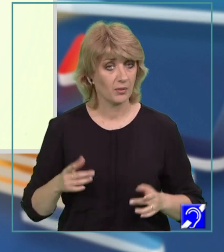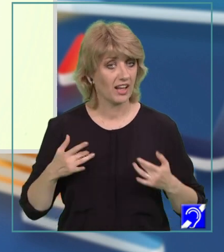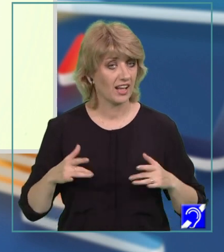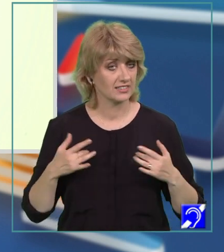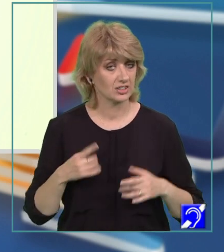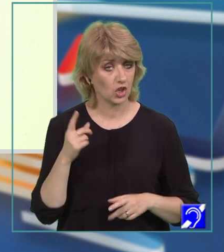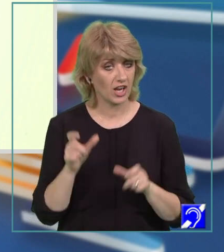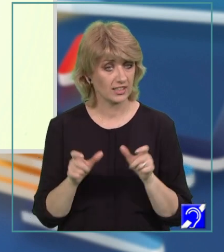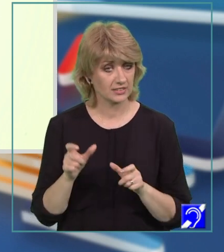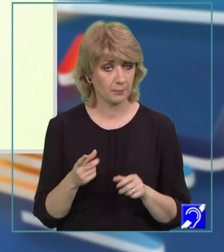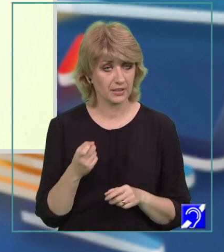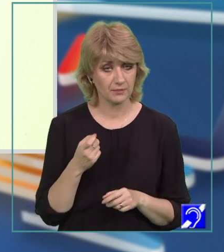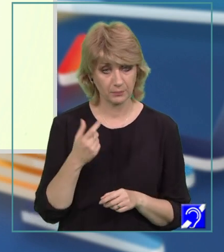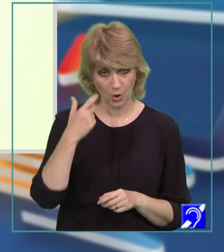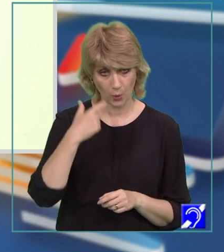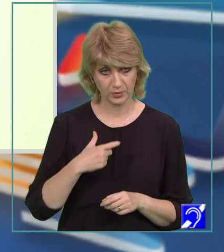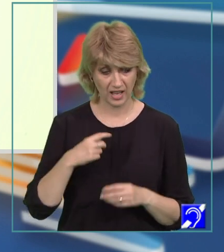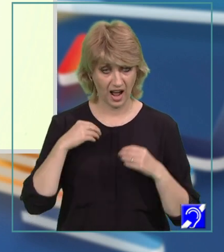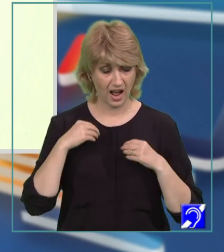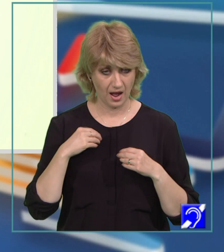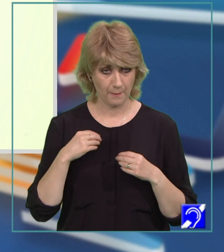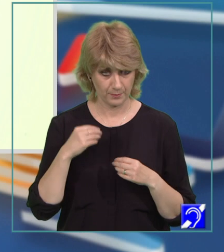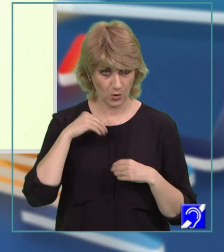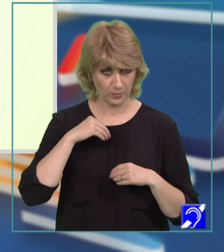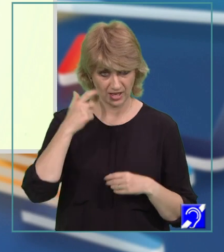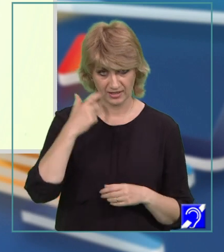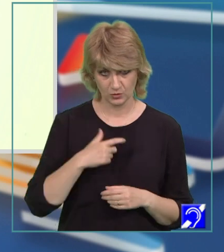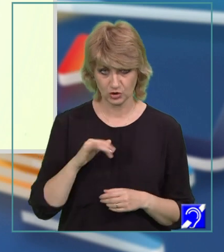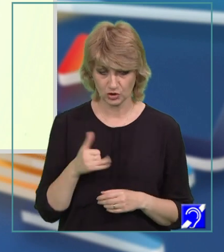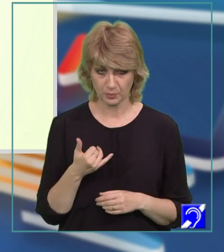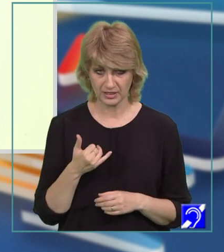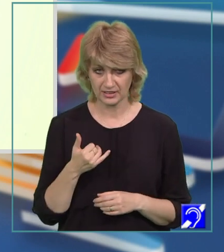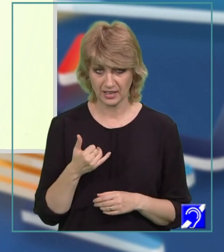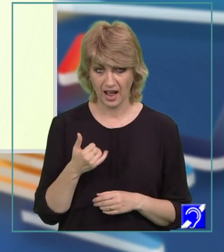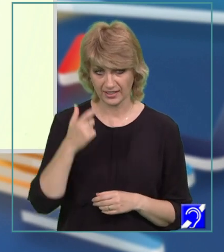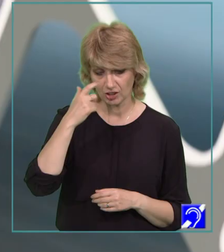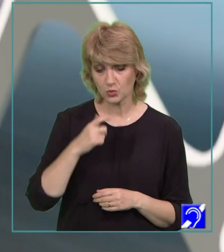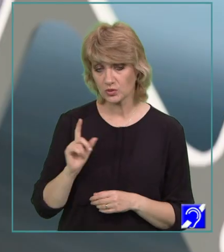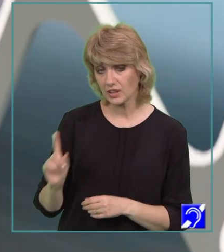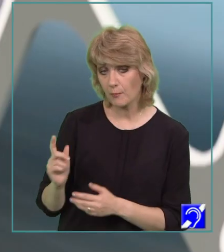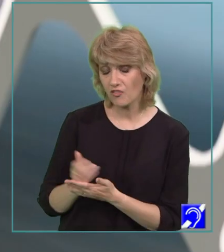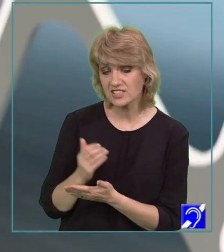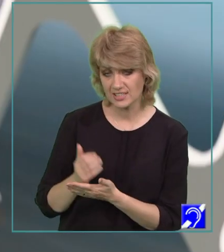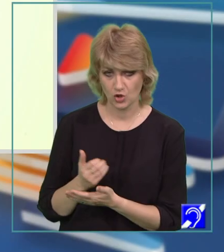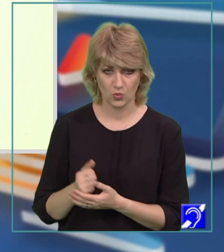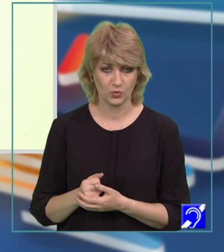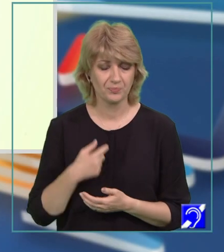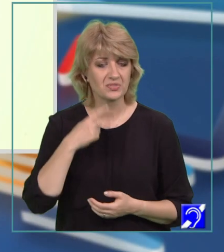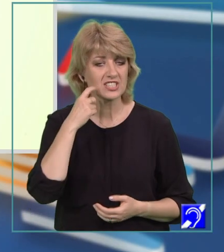caracterizare. Prin propria atitudine și prin atitudinea narratorului. Să încercăm să